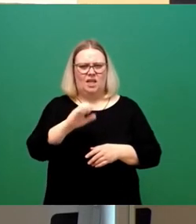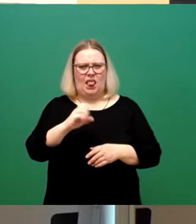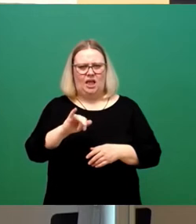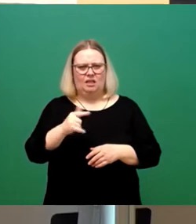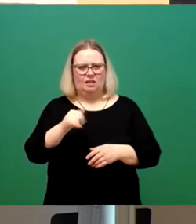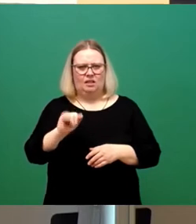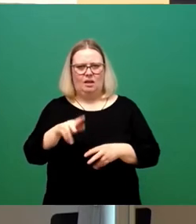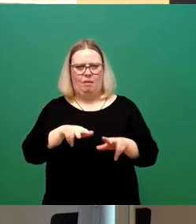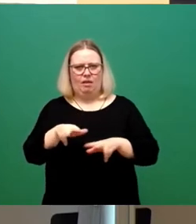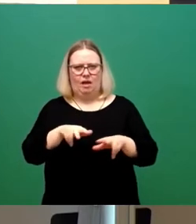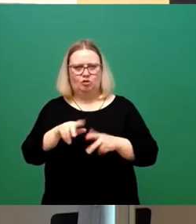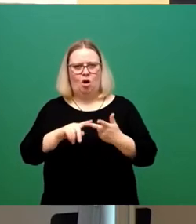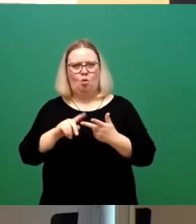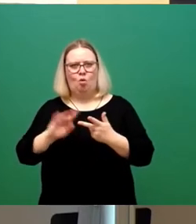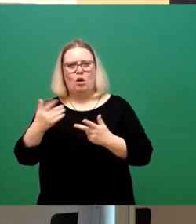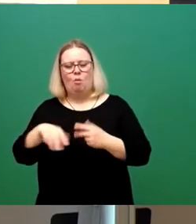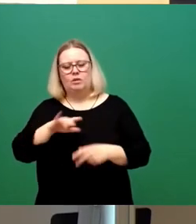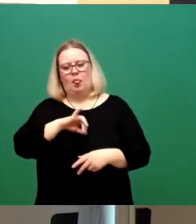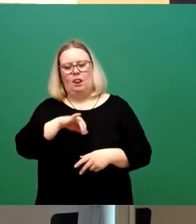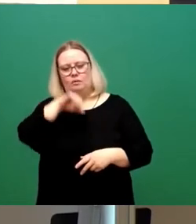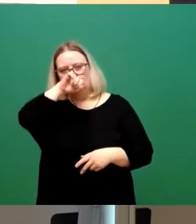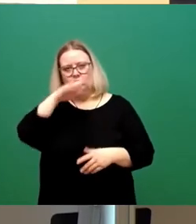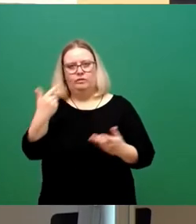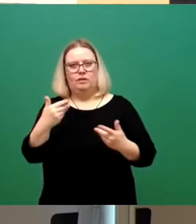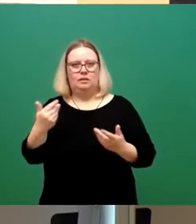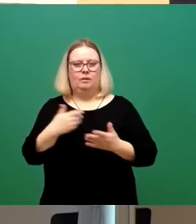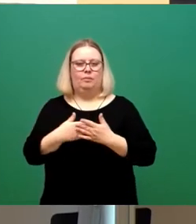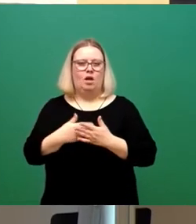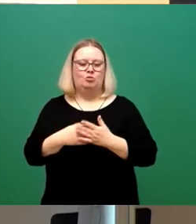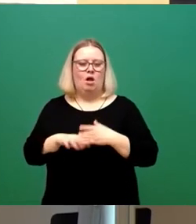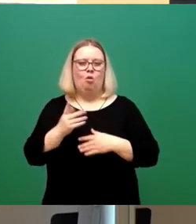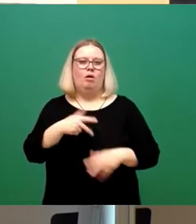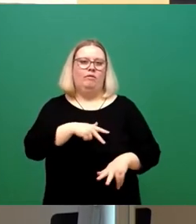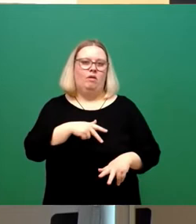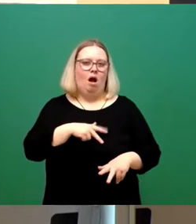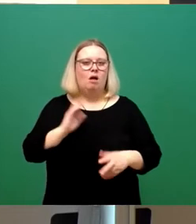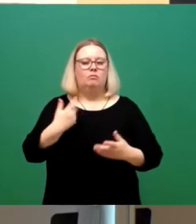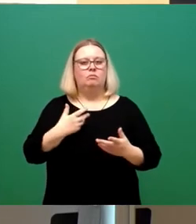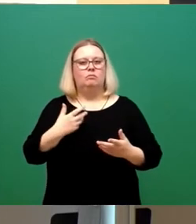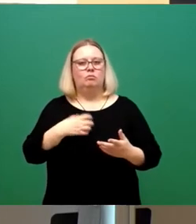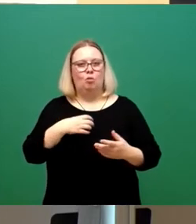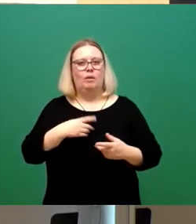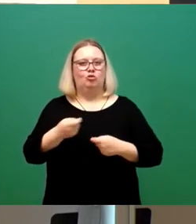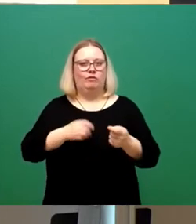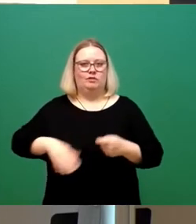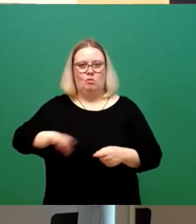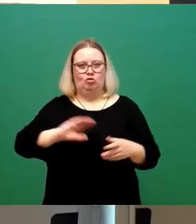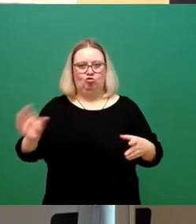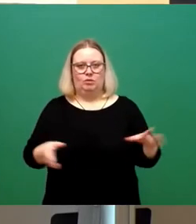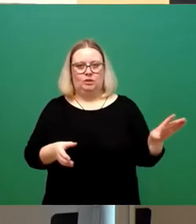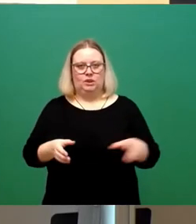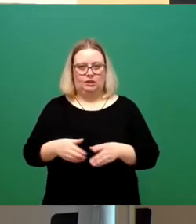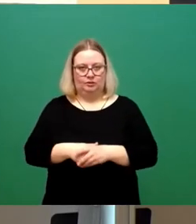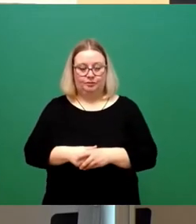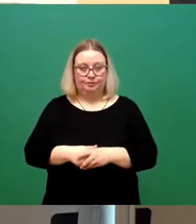Berücksichtigung persönlicher Steckenpferde aufgrund der doch relativ kurios zusammengesetzten Geschäftsbereiche. Die